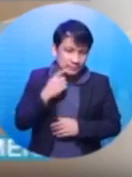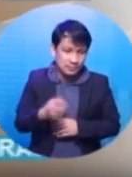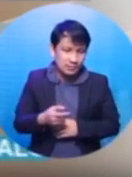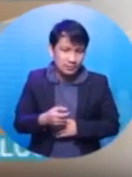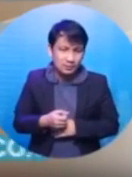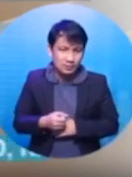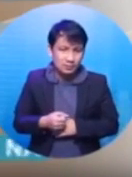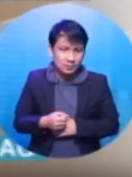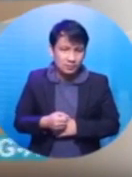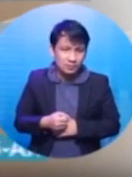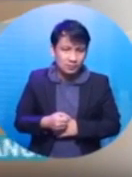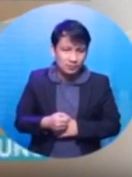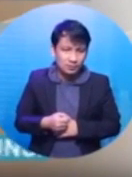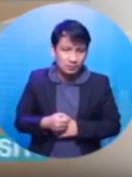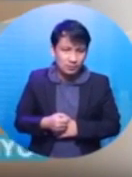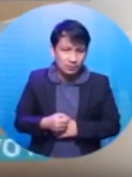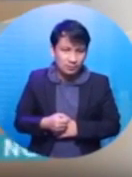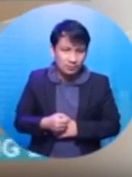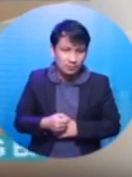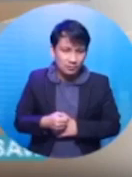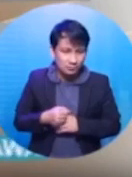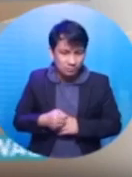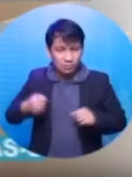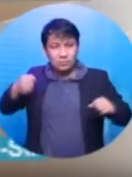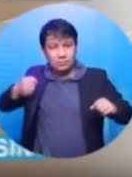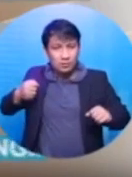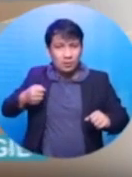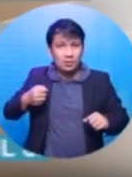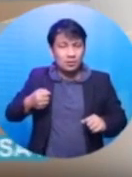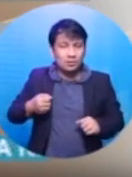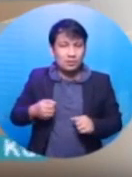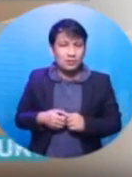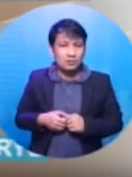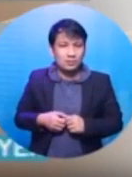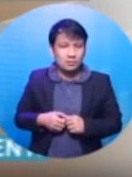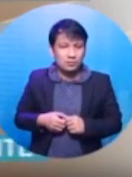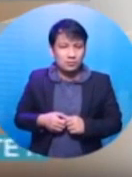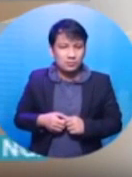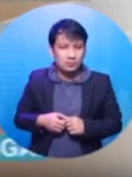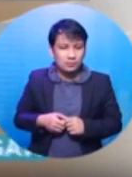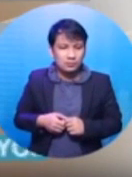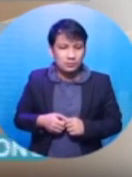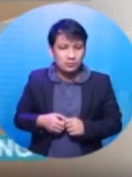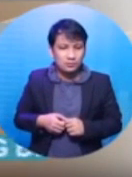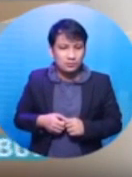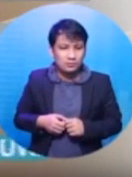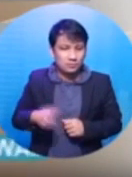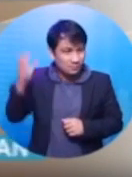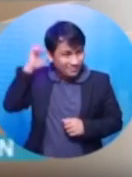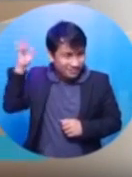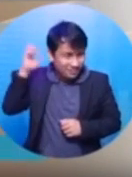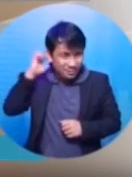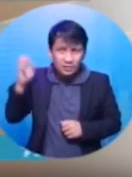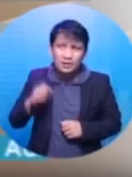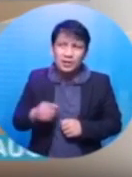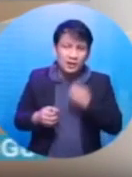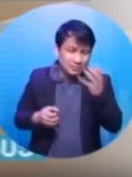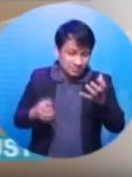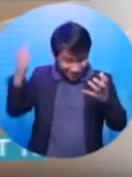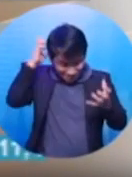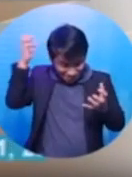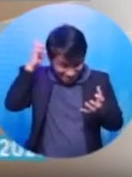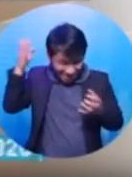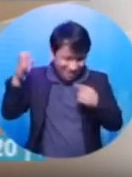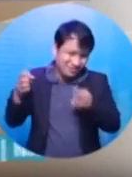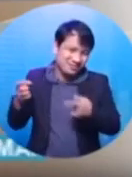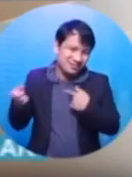siya. Paluin ko sana inaambahan ko lang dahil sa bunganga niya. Ngayon si Rappi diyan niya akong sinabunotan. Ang dami pong umawat